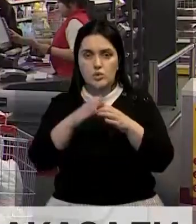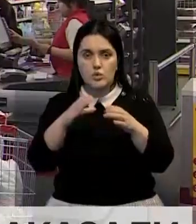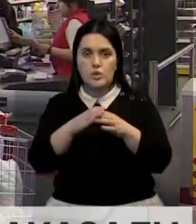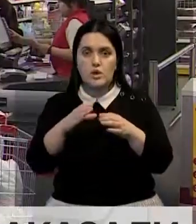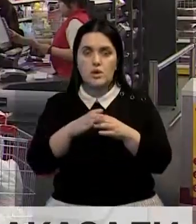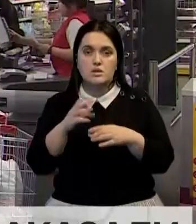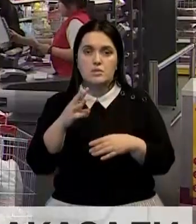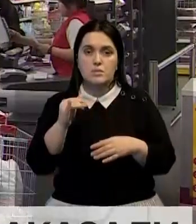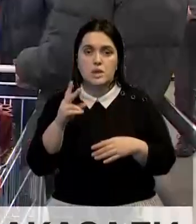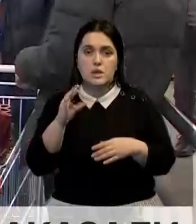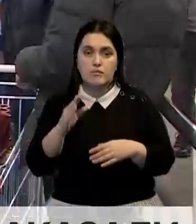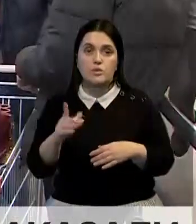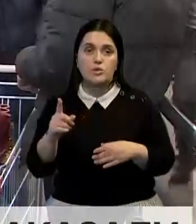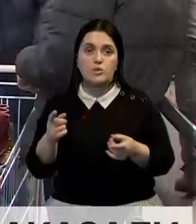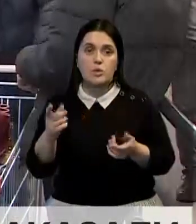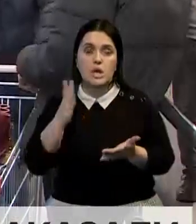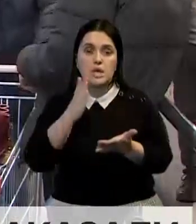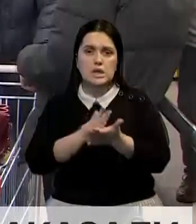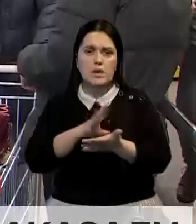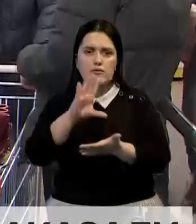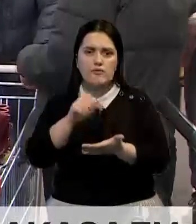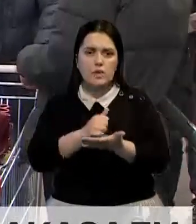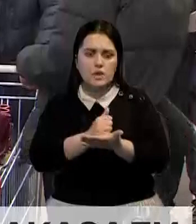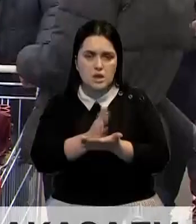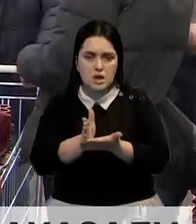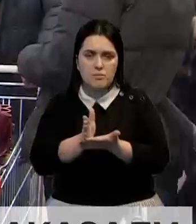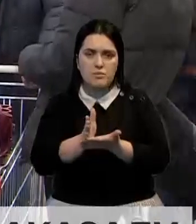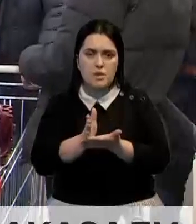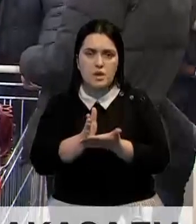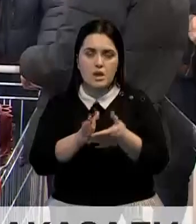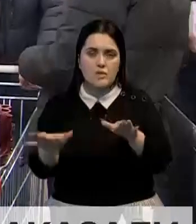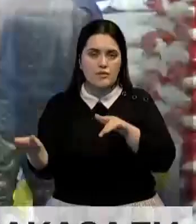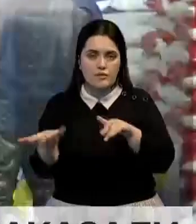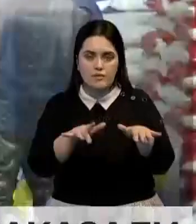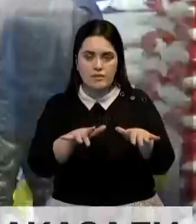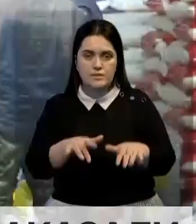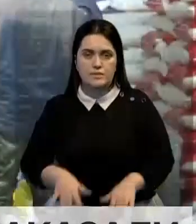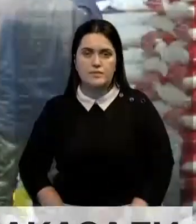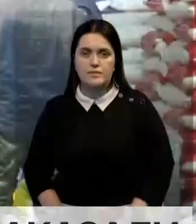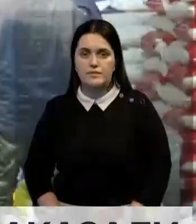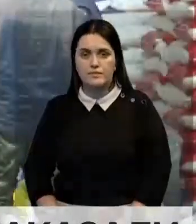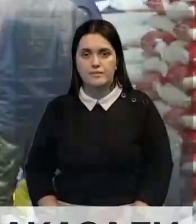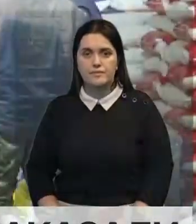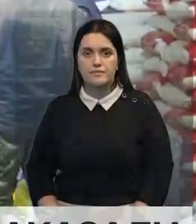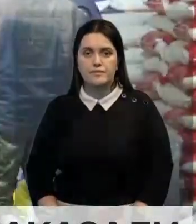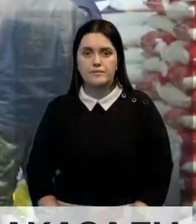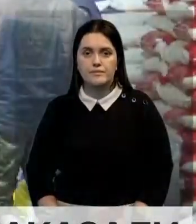считает премьер. Алихан Смаилов напомнил, у чиновников есть все необходимые инструменты и контрольные пункты.